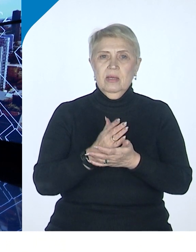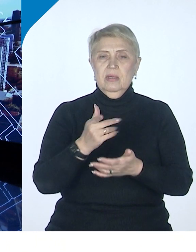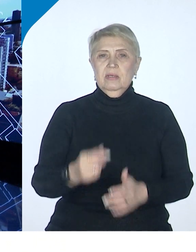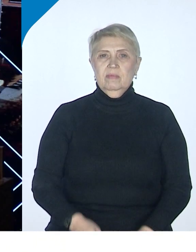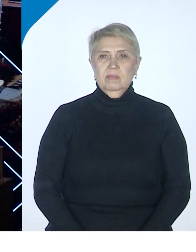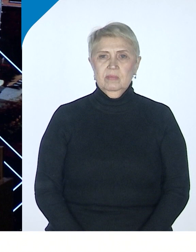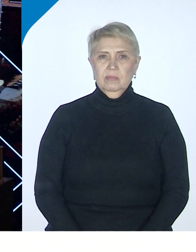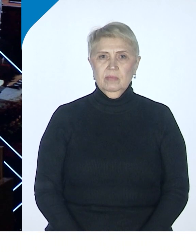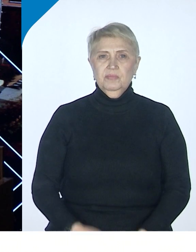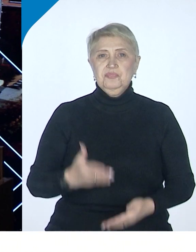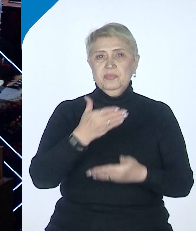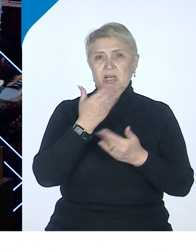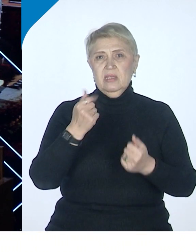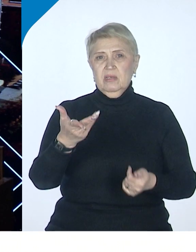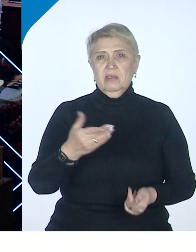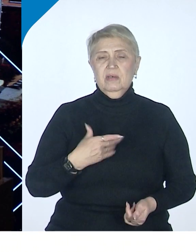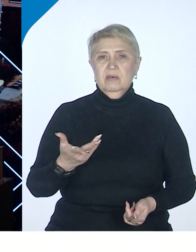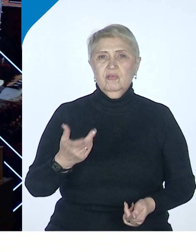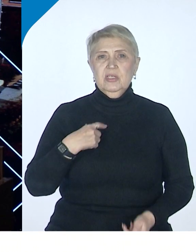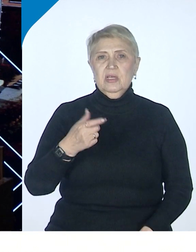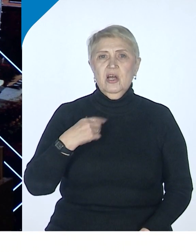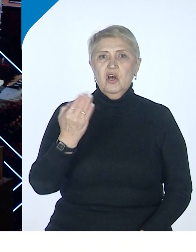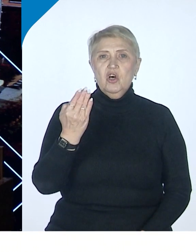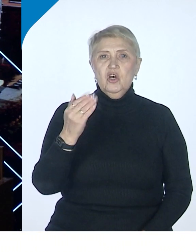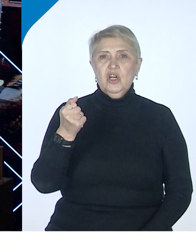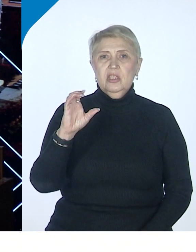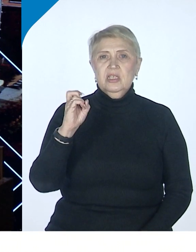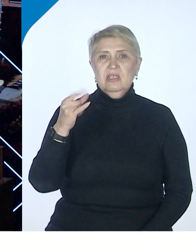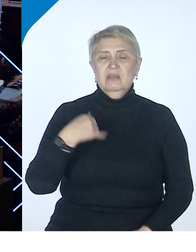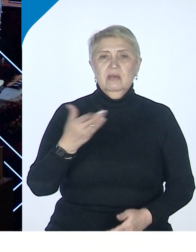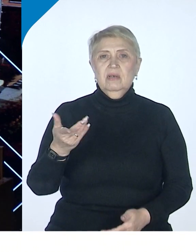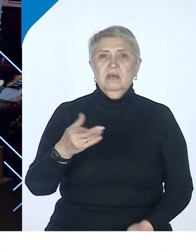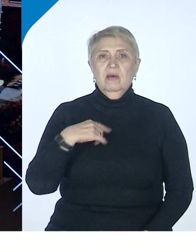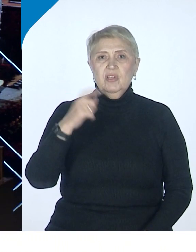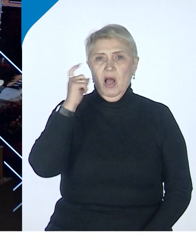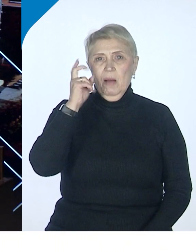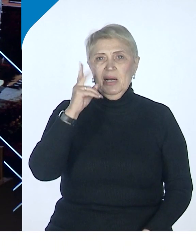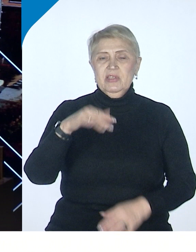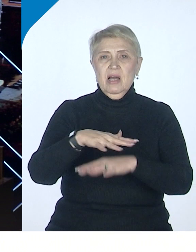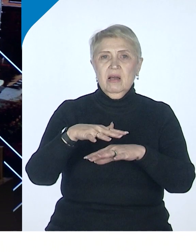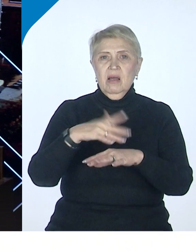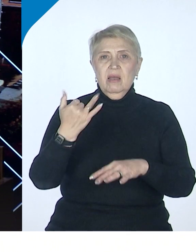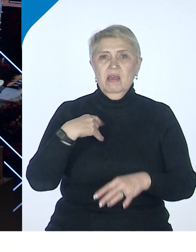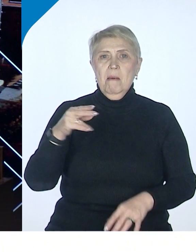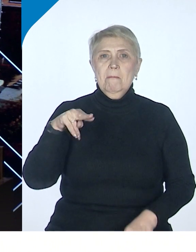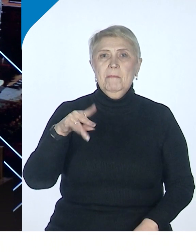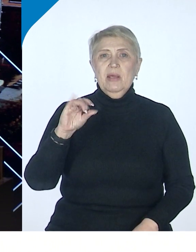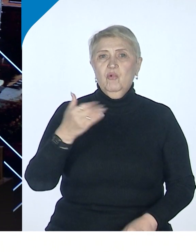нет шансов у Хабаровского края, нет шансов у Приморского края, нет шансов у Сахалина.